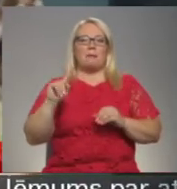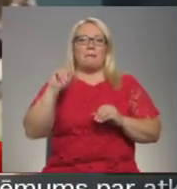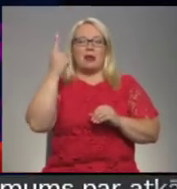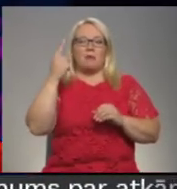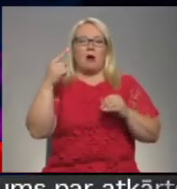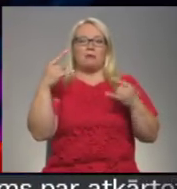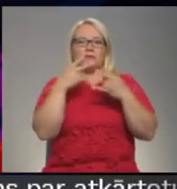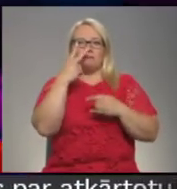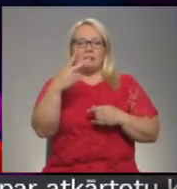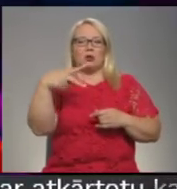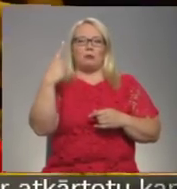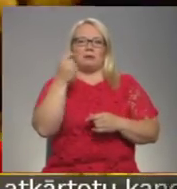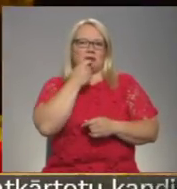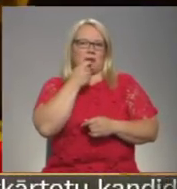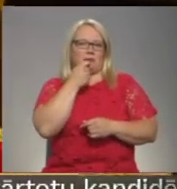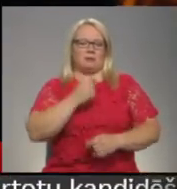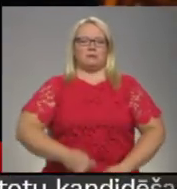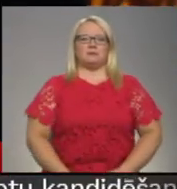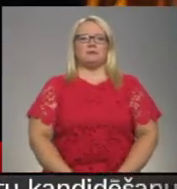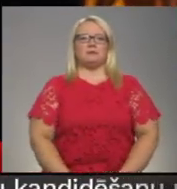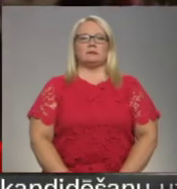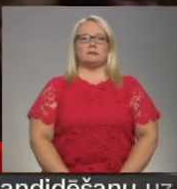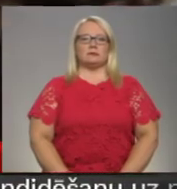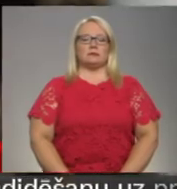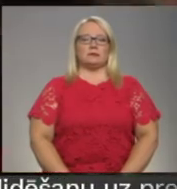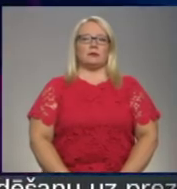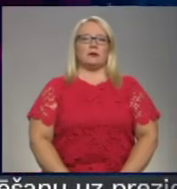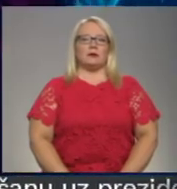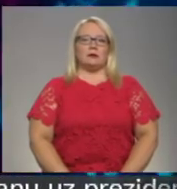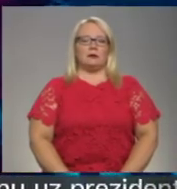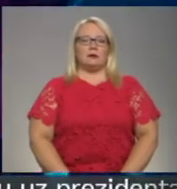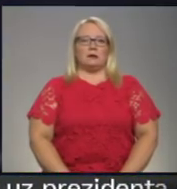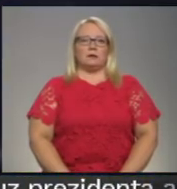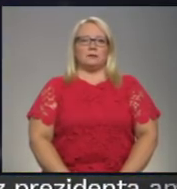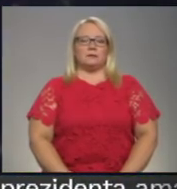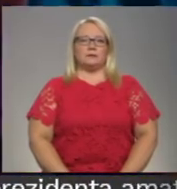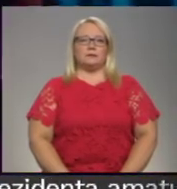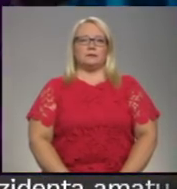septembrī. Linda Bērze, Auto Ailts, Nikita Aleksēja, Jauzolovs Perševic, Latvijas televīzija.